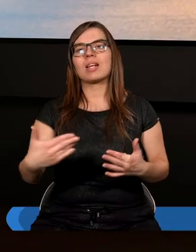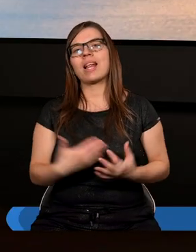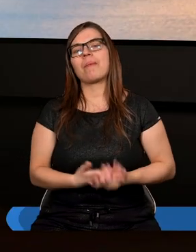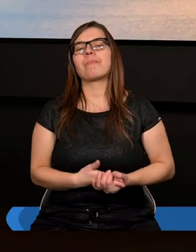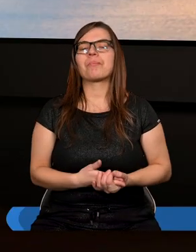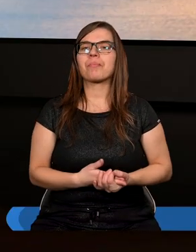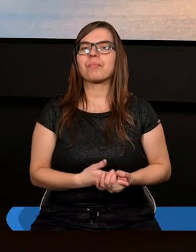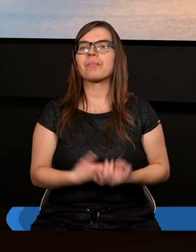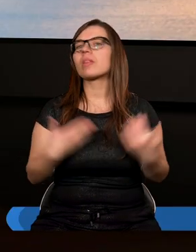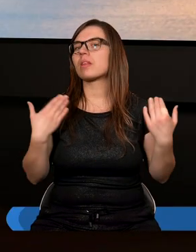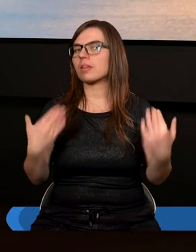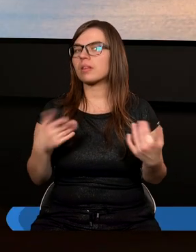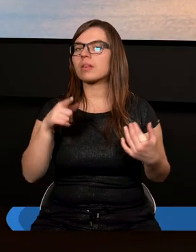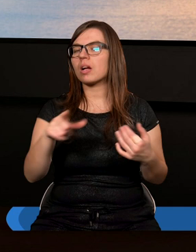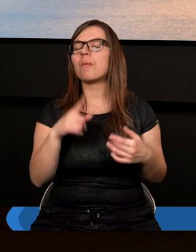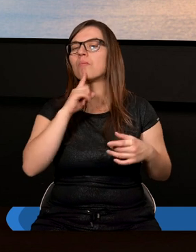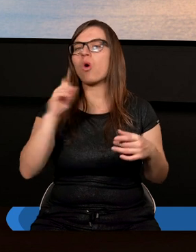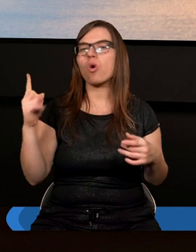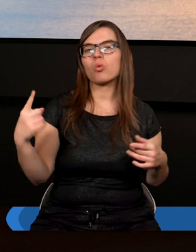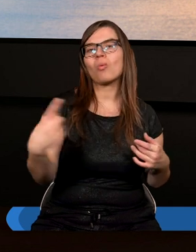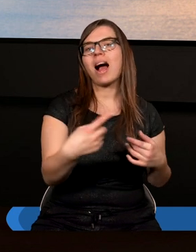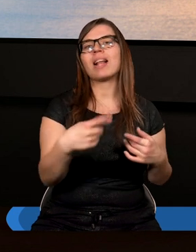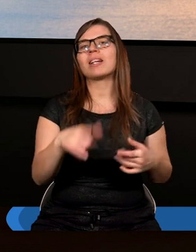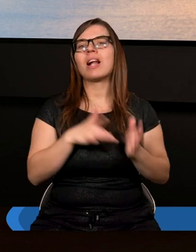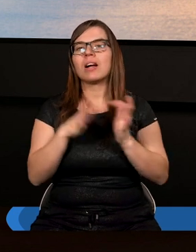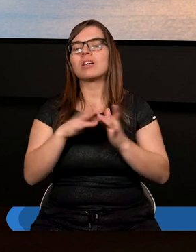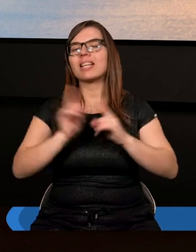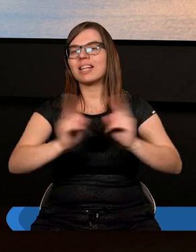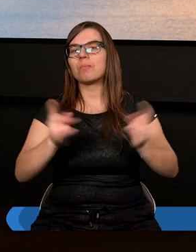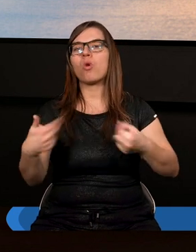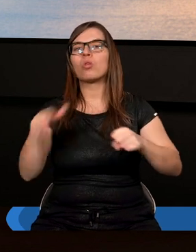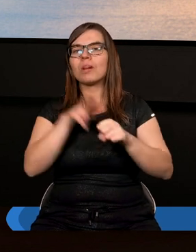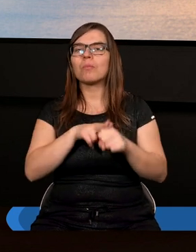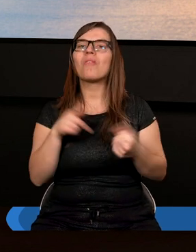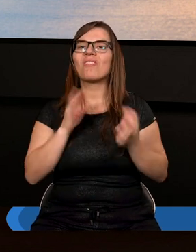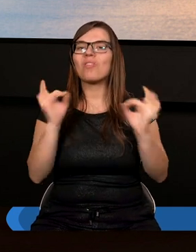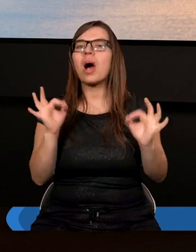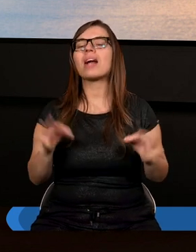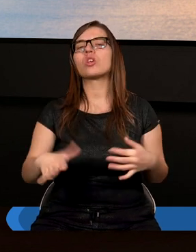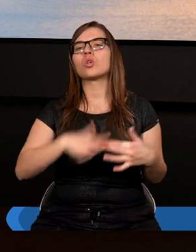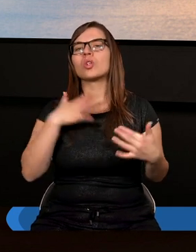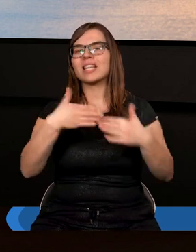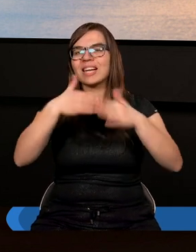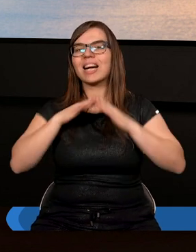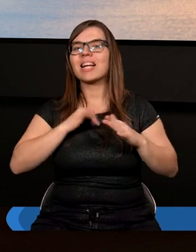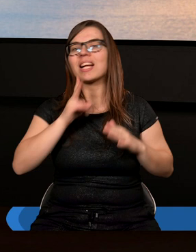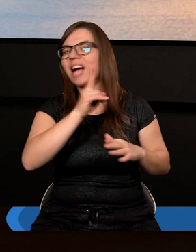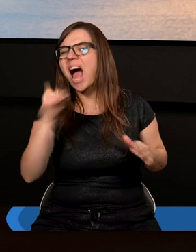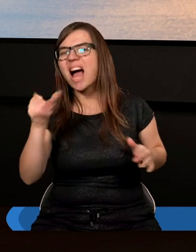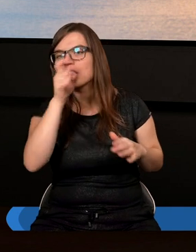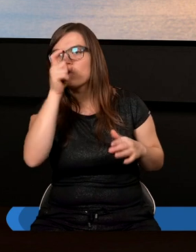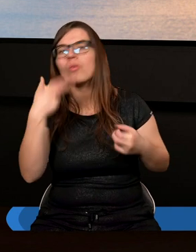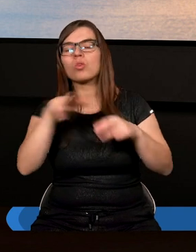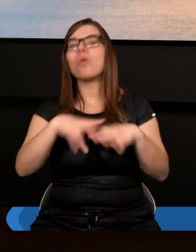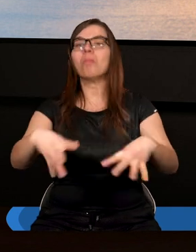Ten obraz anioła, czy posłańca, za symbolem, którego właściwie kryje się każdy człowiek, który przyjął